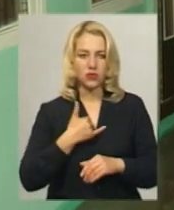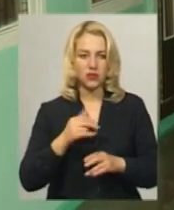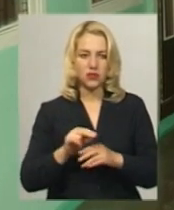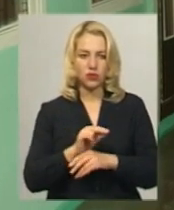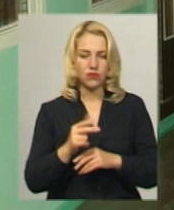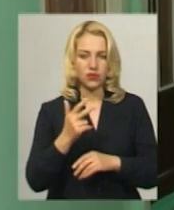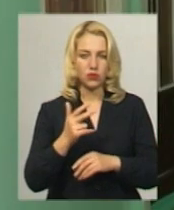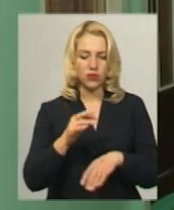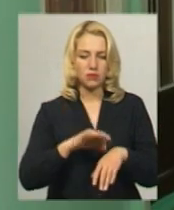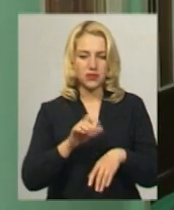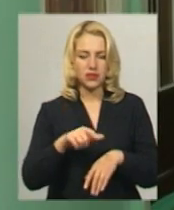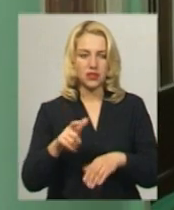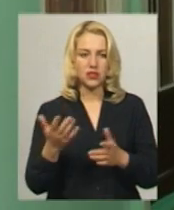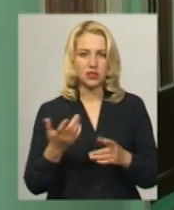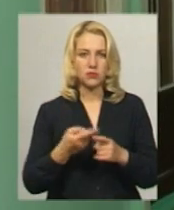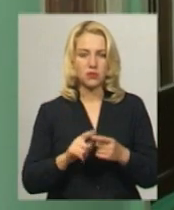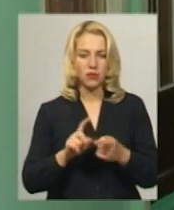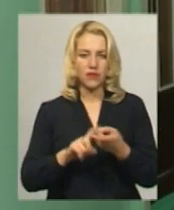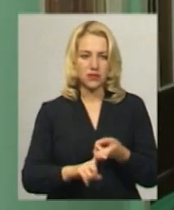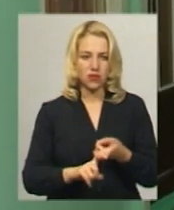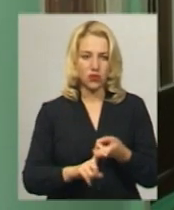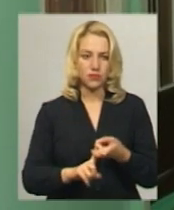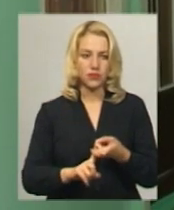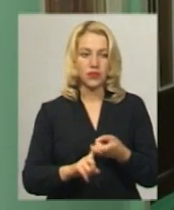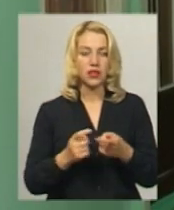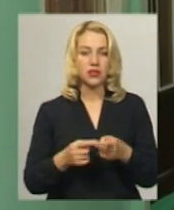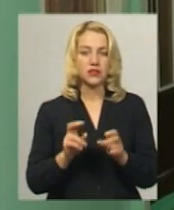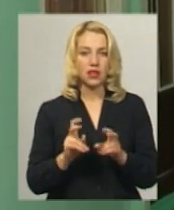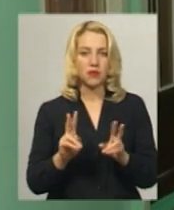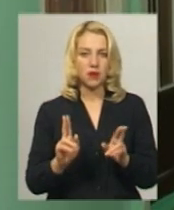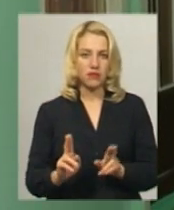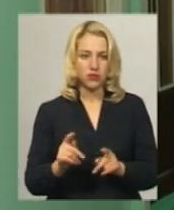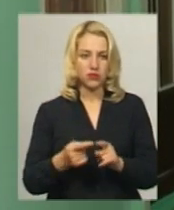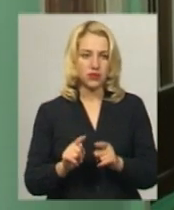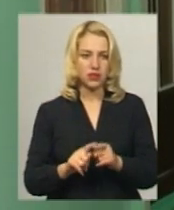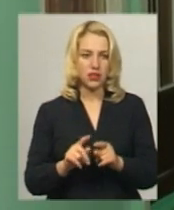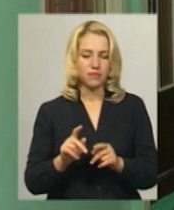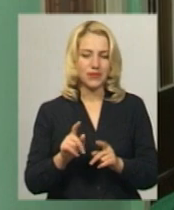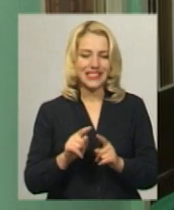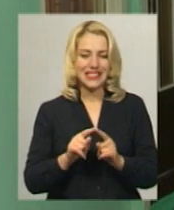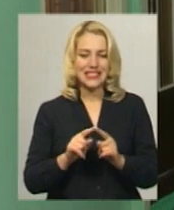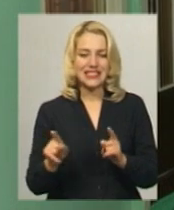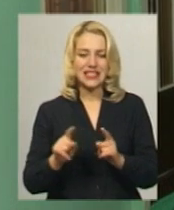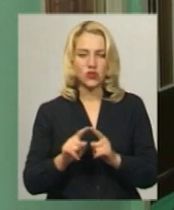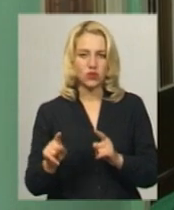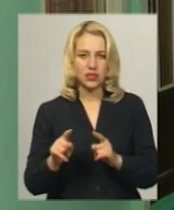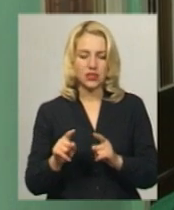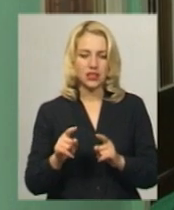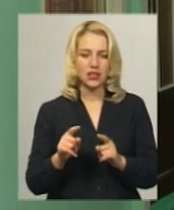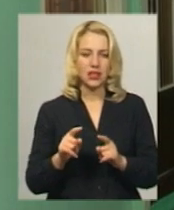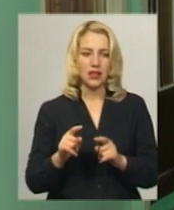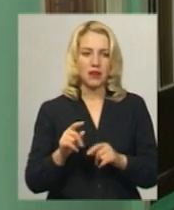троє пацієнтів. З чим це пов'язано? Як правило, це такі сезонні мінінгіти сирозні,